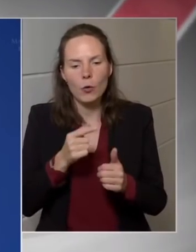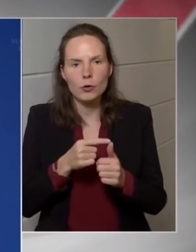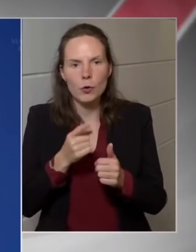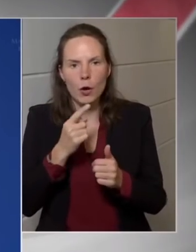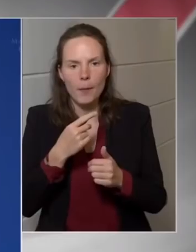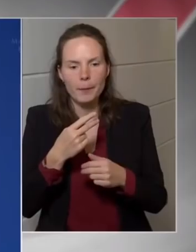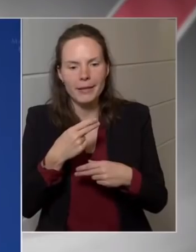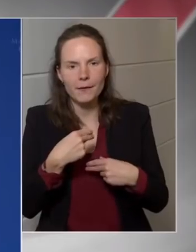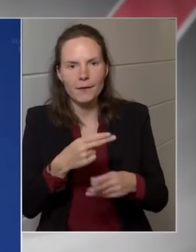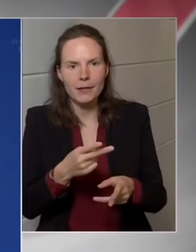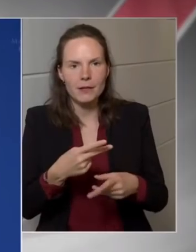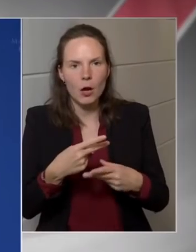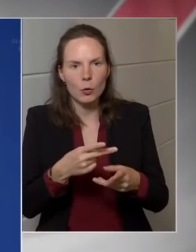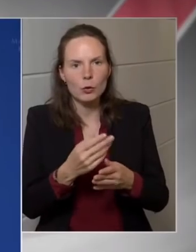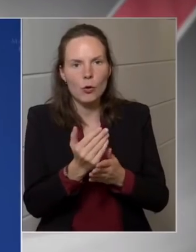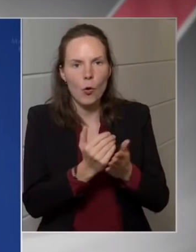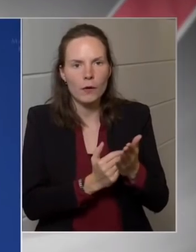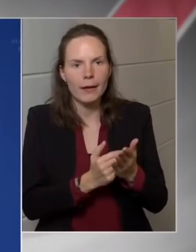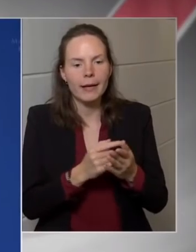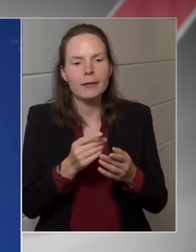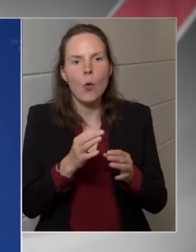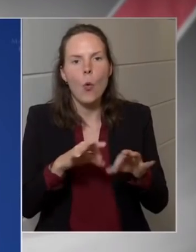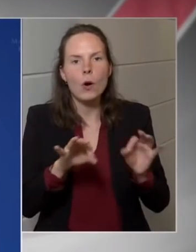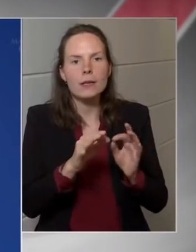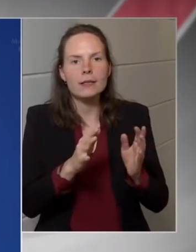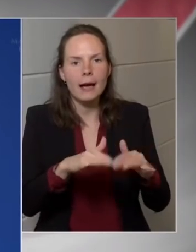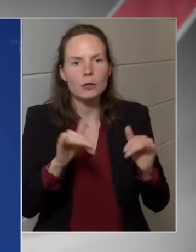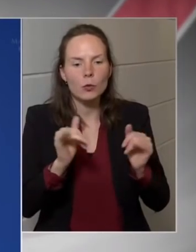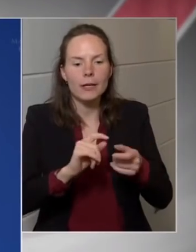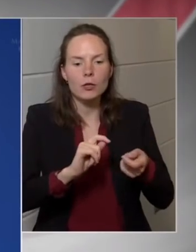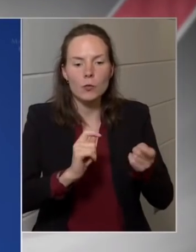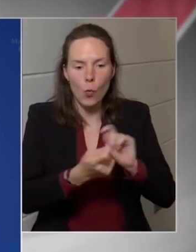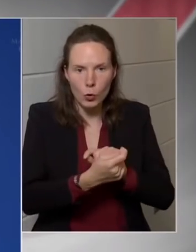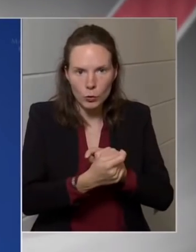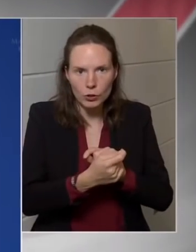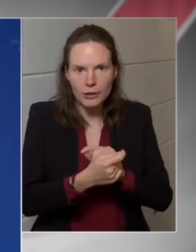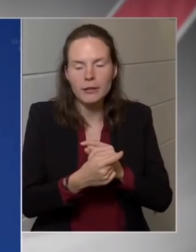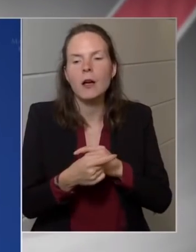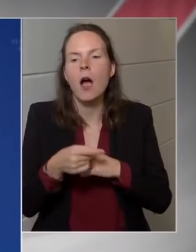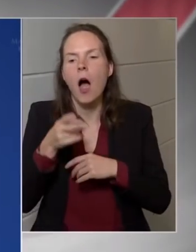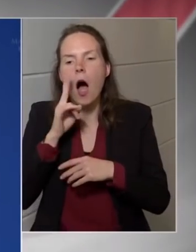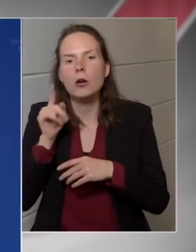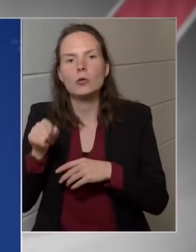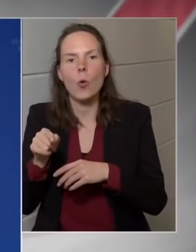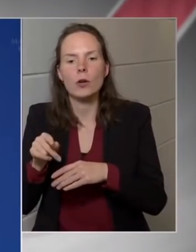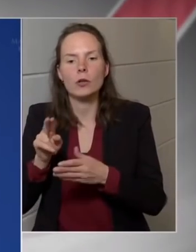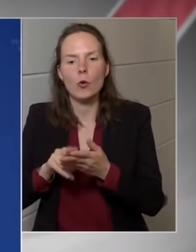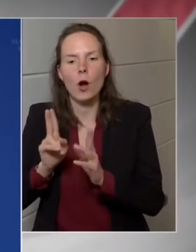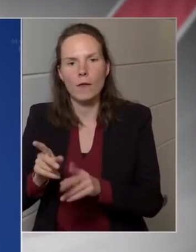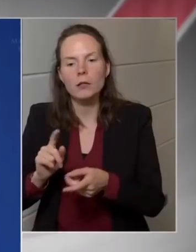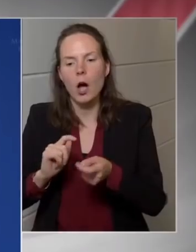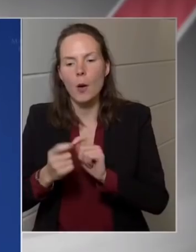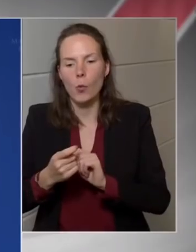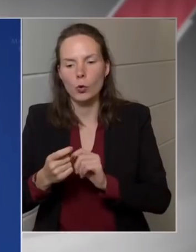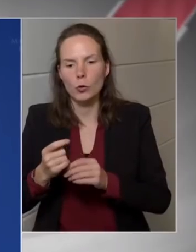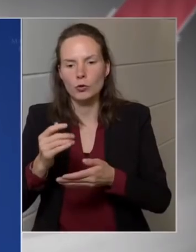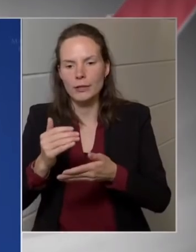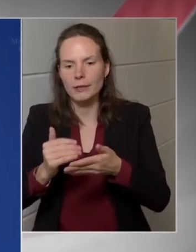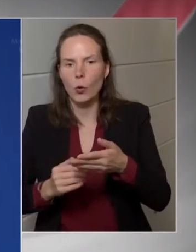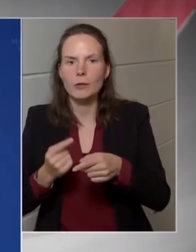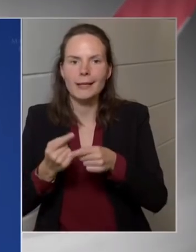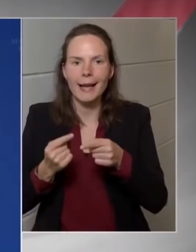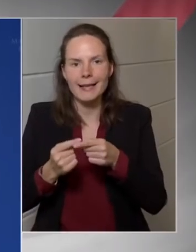törvényt az országgyűlés módosítja, akkor ez a jog a módosított részek tekintetében nyílik meg. De ha változatlan tartalommal fogadja el,